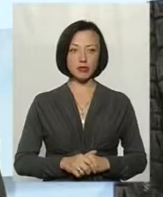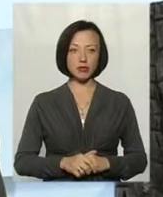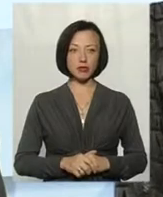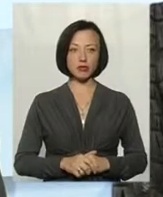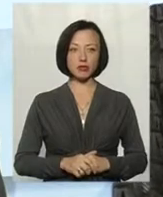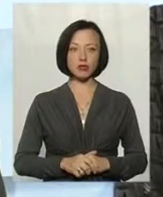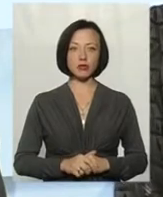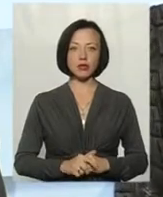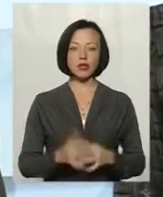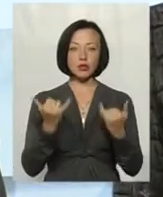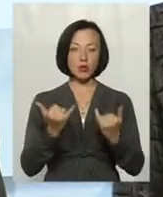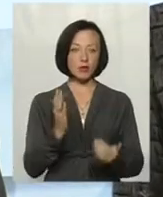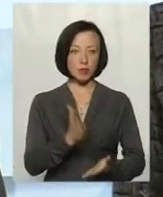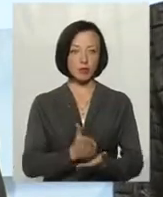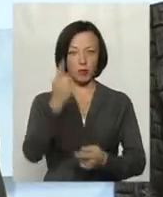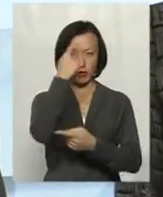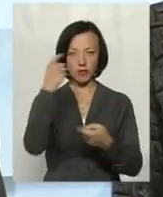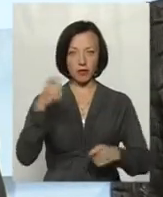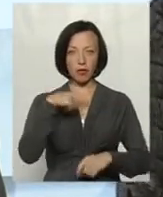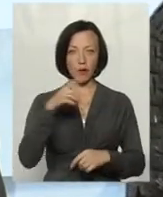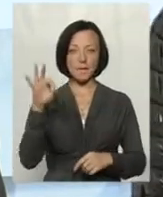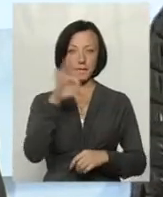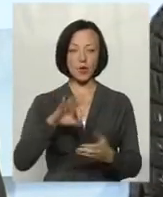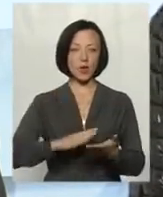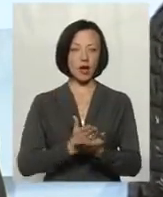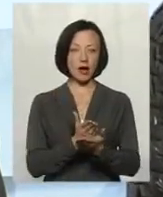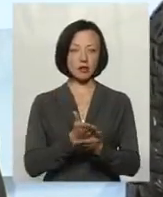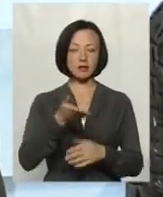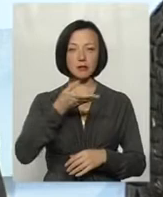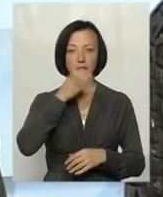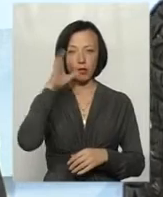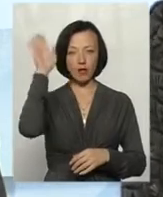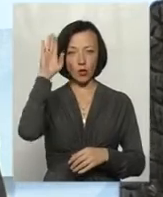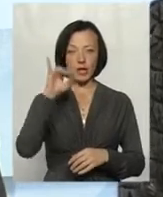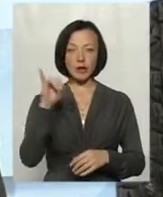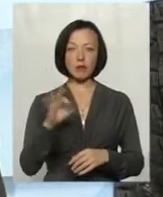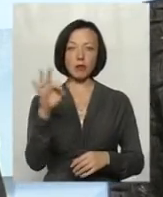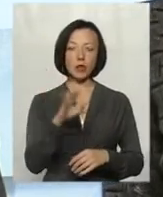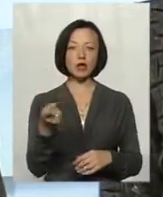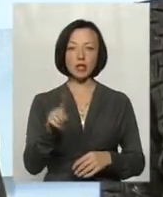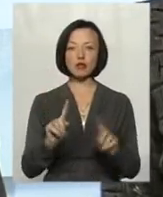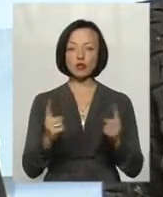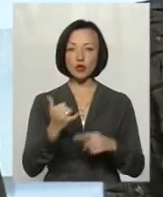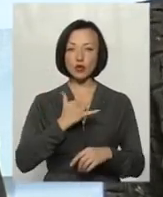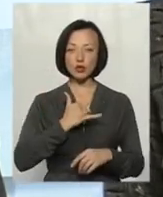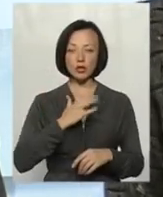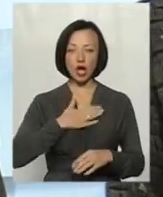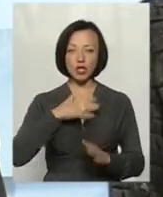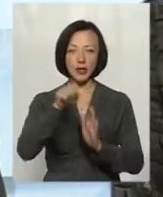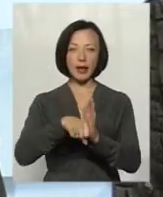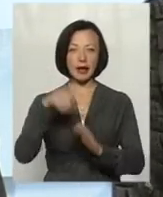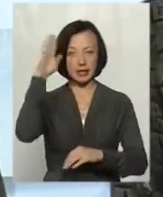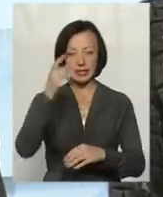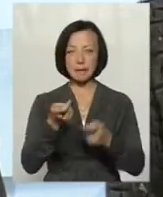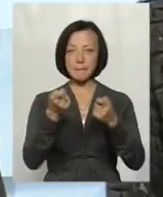Отже, сьогодні у прямому ефірі ми говоримо і про якість пасної води, і про те, чому в нашій криниці міліють,